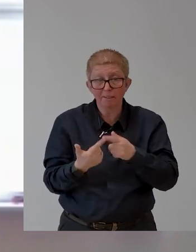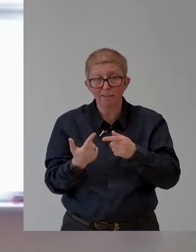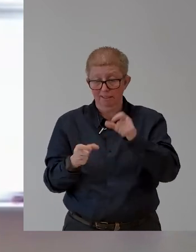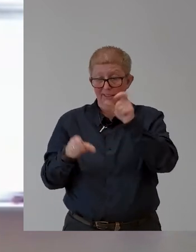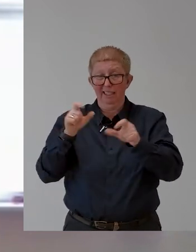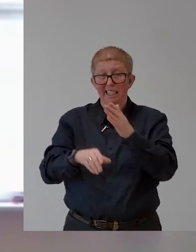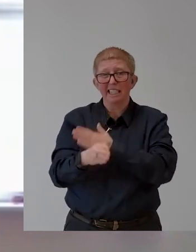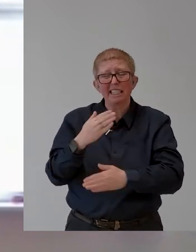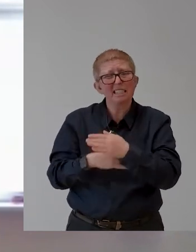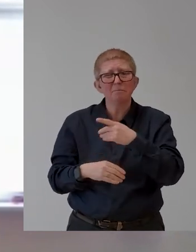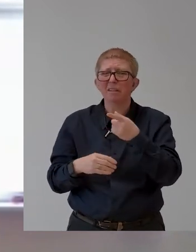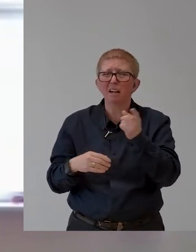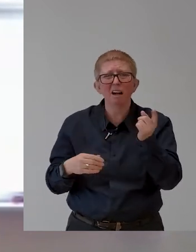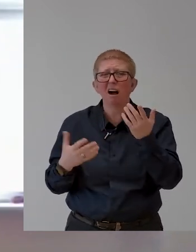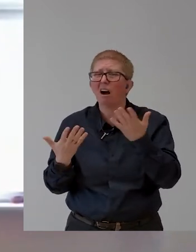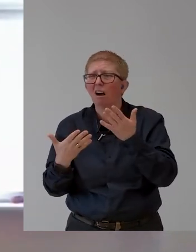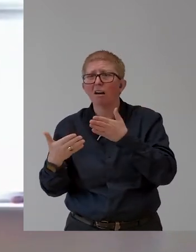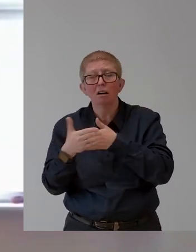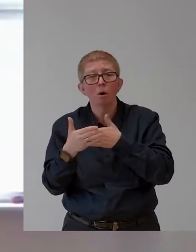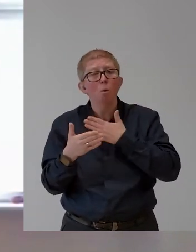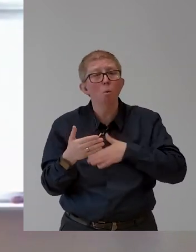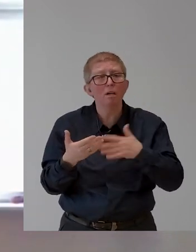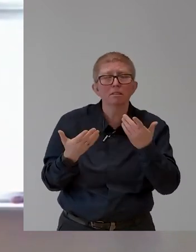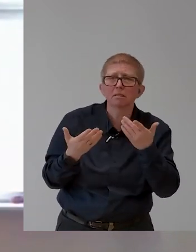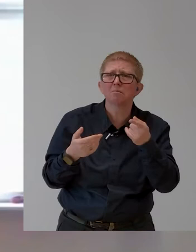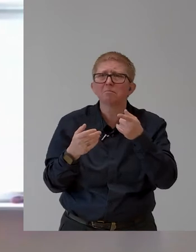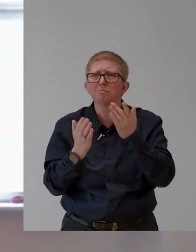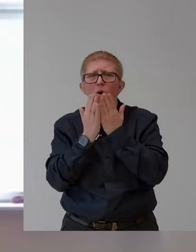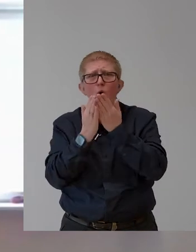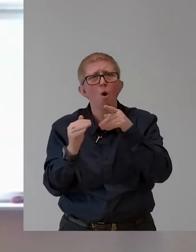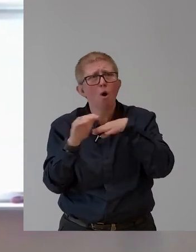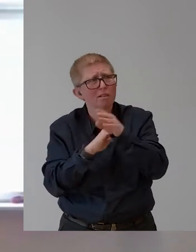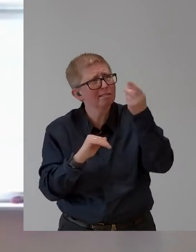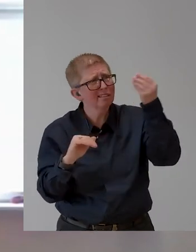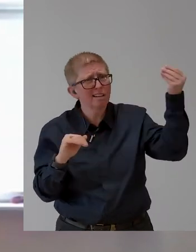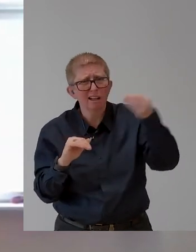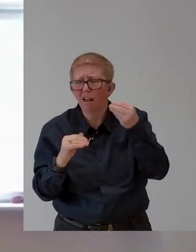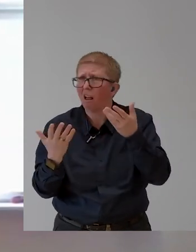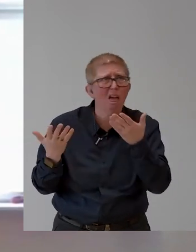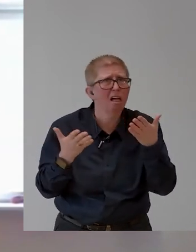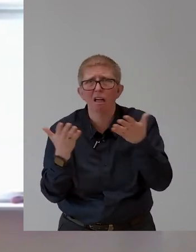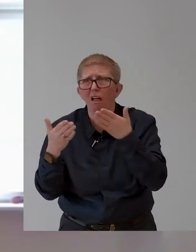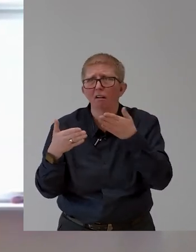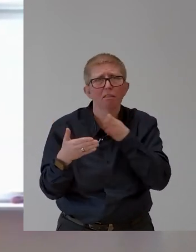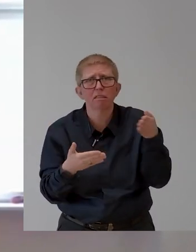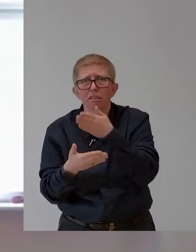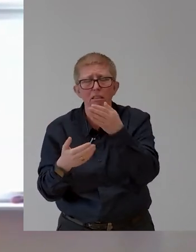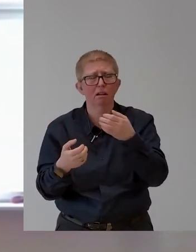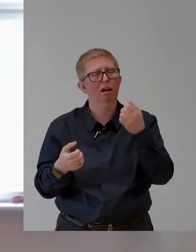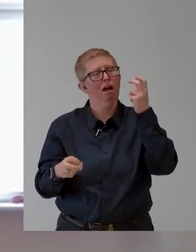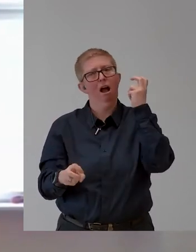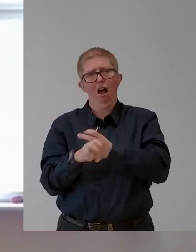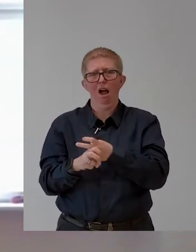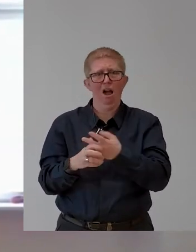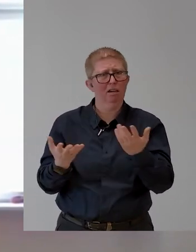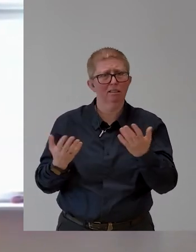eben um Ausbildungsbeihilfen geht etc. Ich merke auch, dass es hier ein großes Stadt-Land-Gefälle gibt. Wir wissen, in den Städten